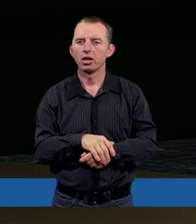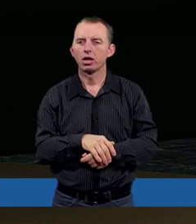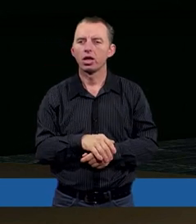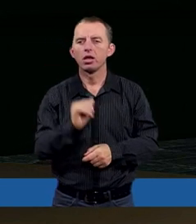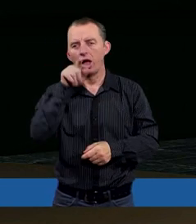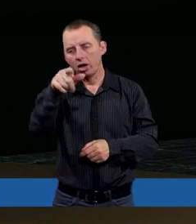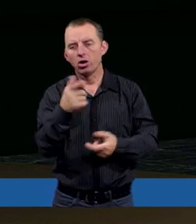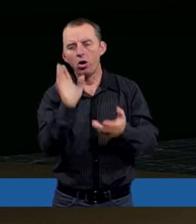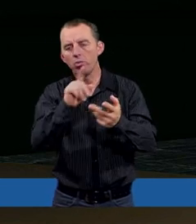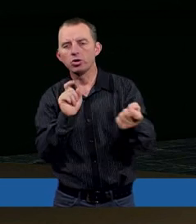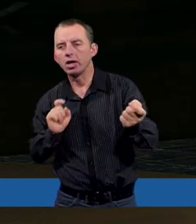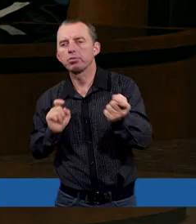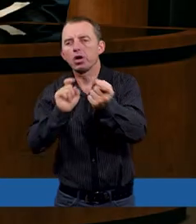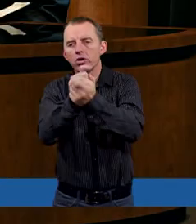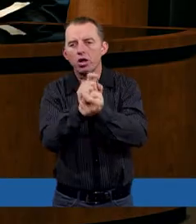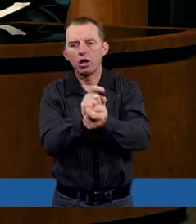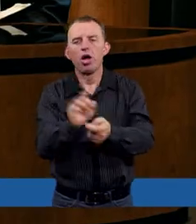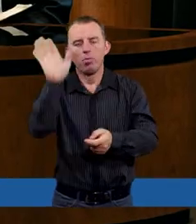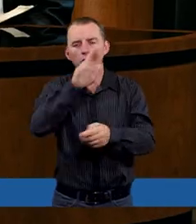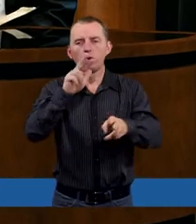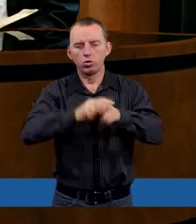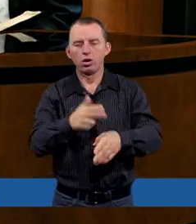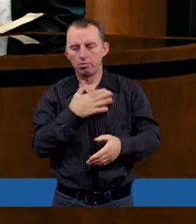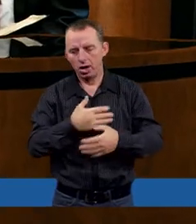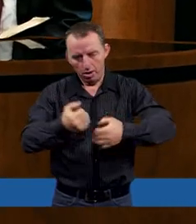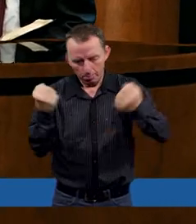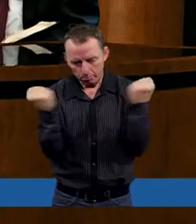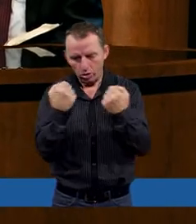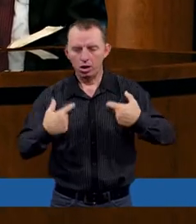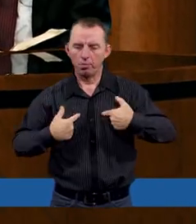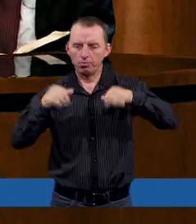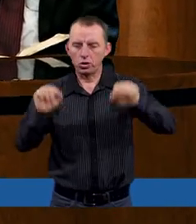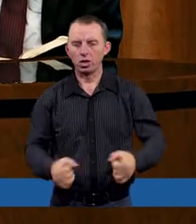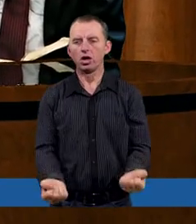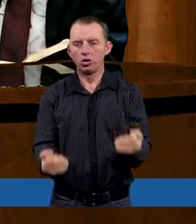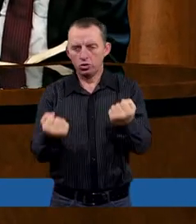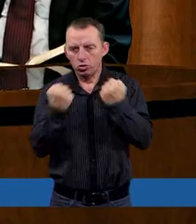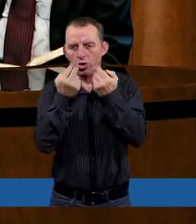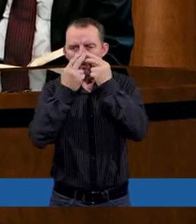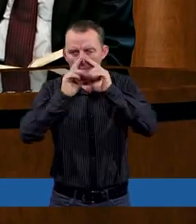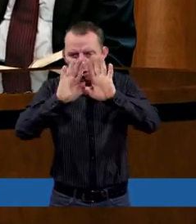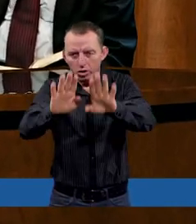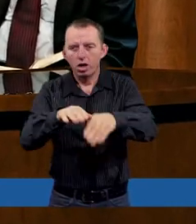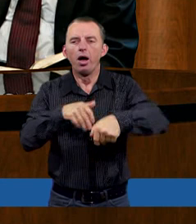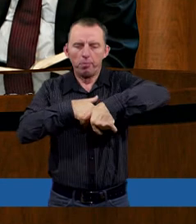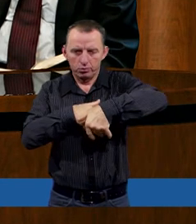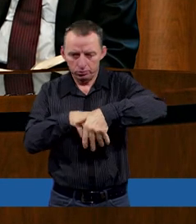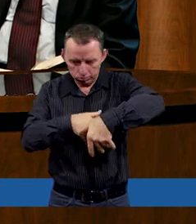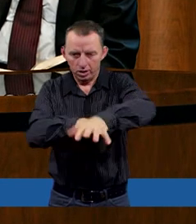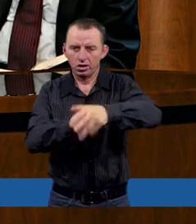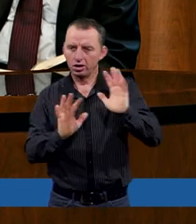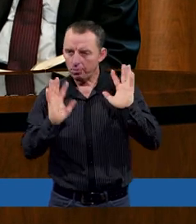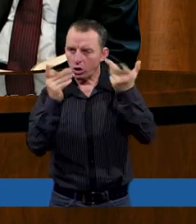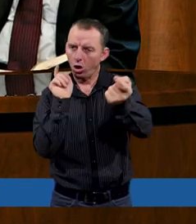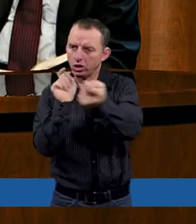Komu się sprzeciwiacie? Bóg, który posiada taką moc, taką potęgę, taką siłę pokazał i zamanifestował. To